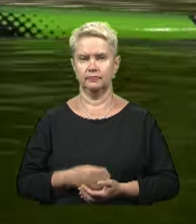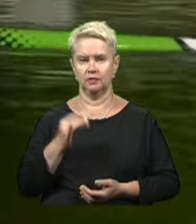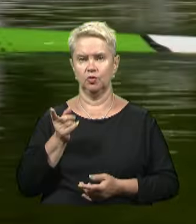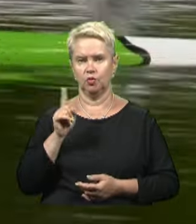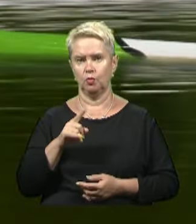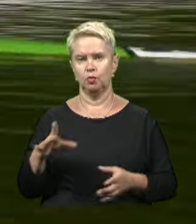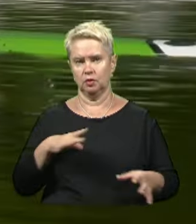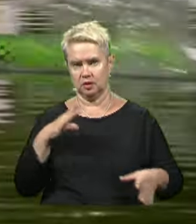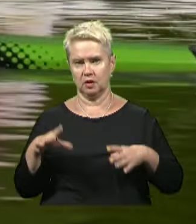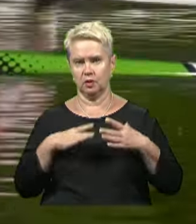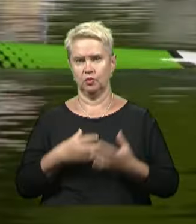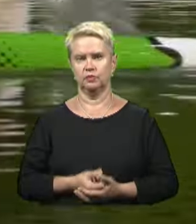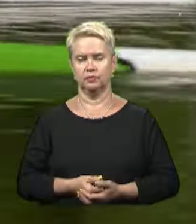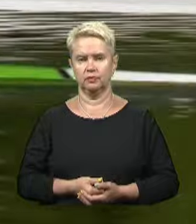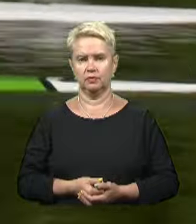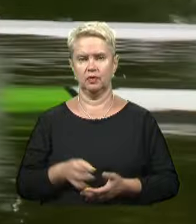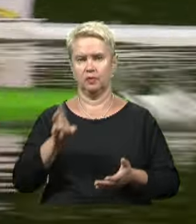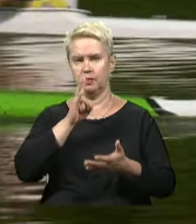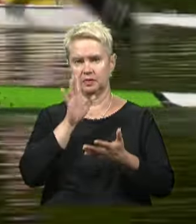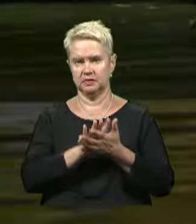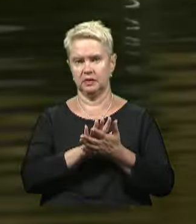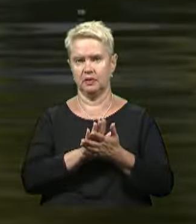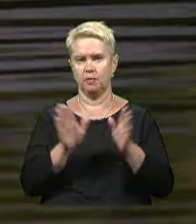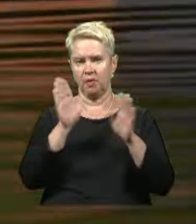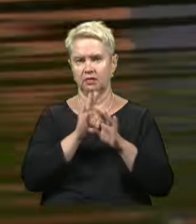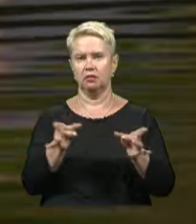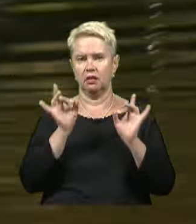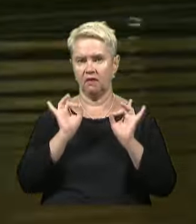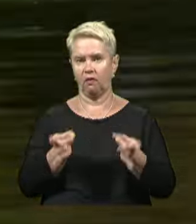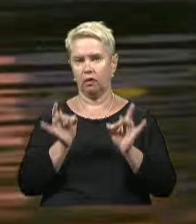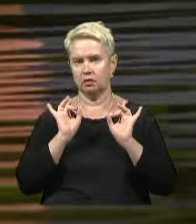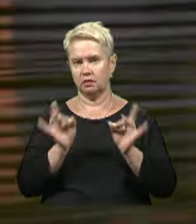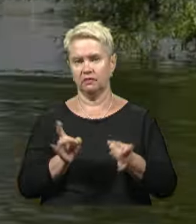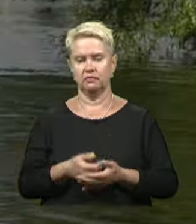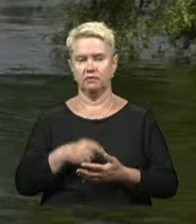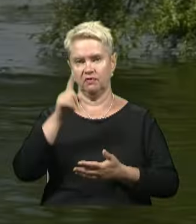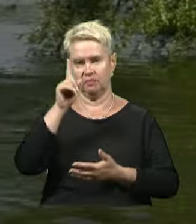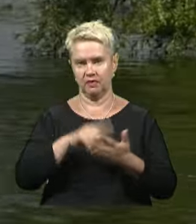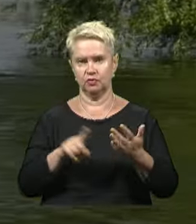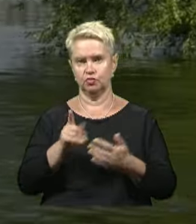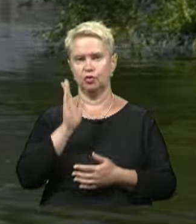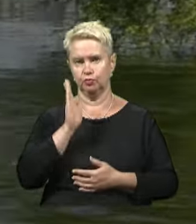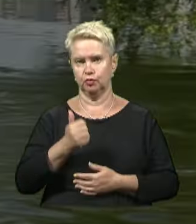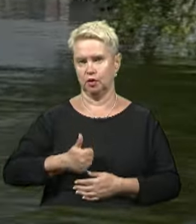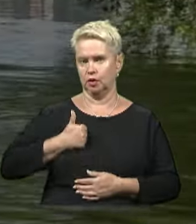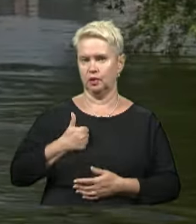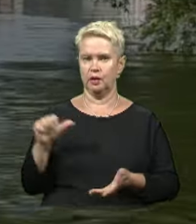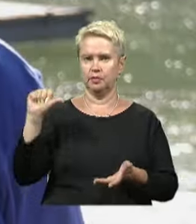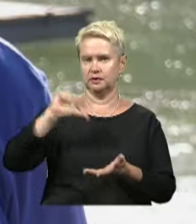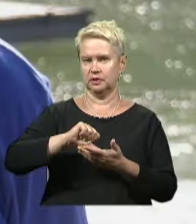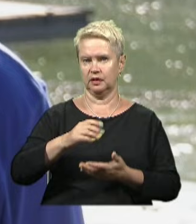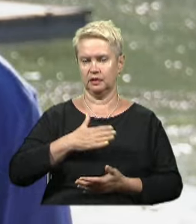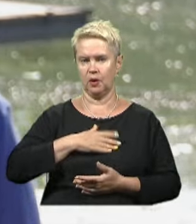Тренуємося постійні повітряні тривоги, впевнений, що будемо гідно представляти